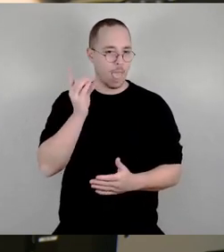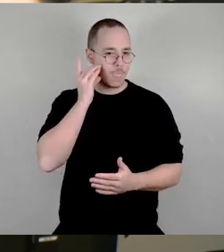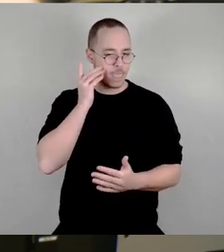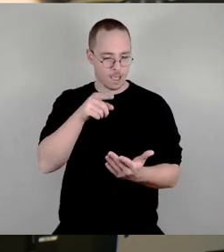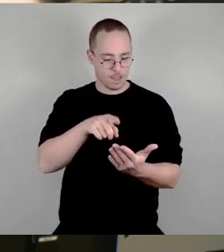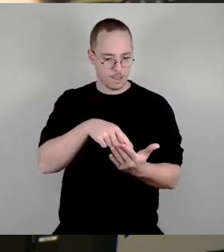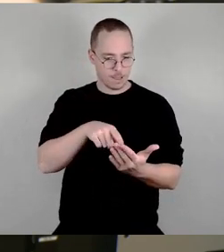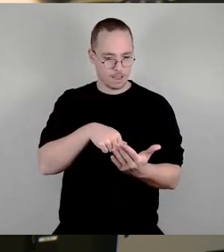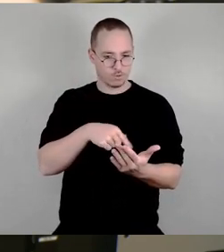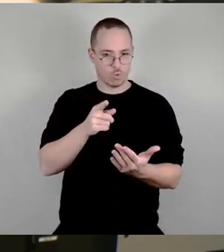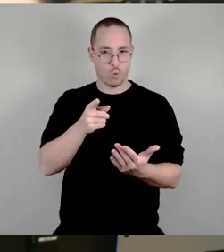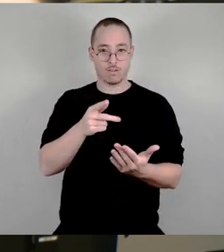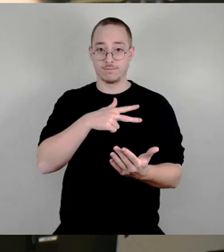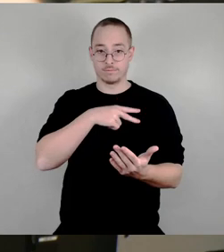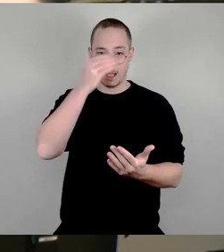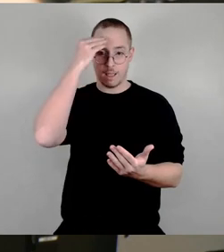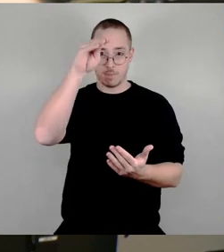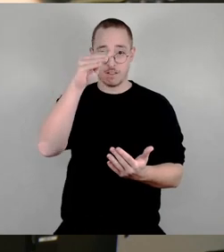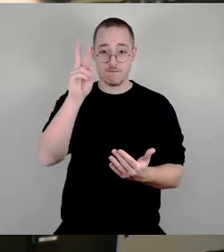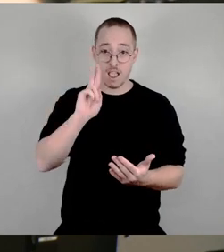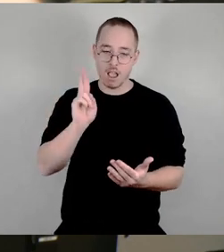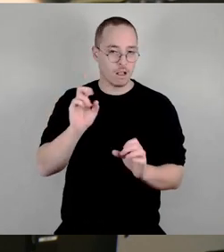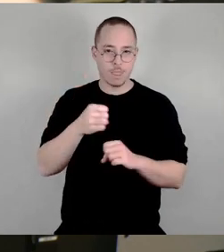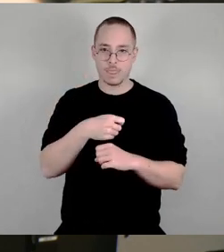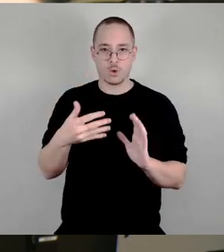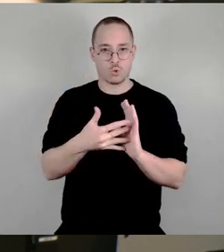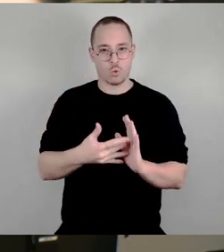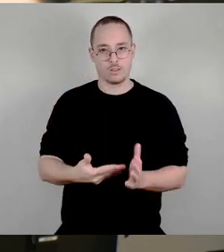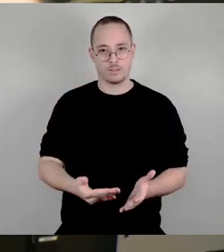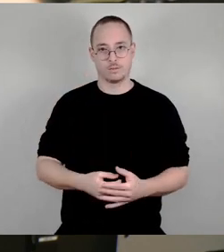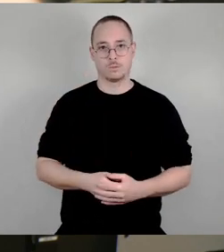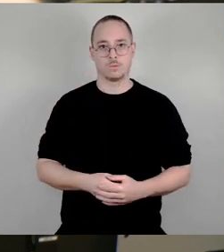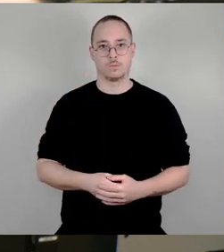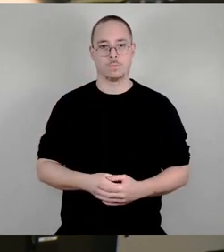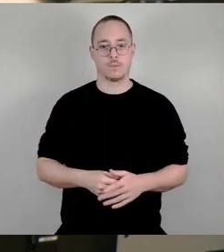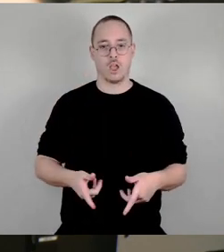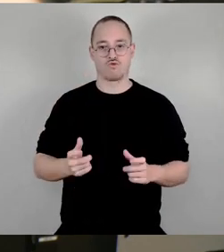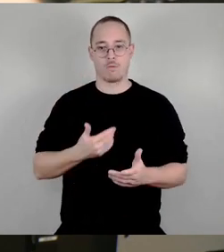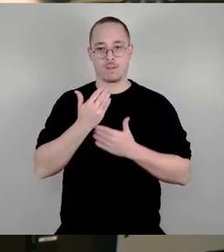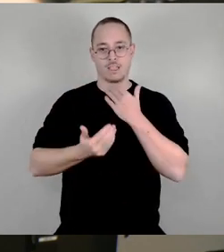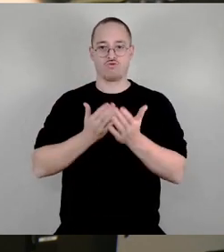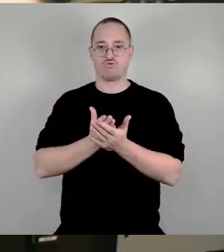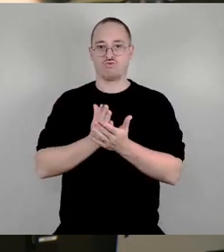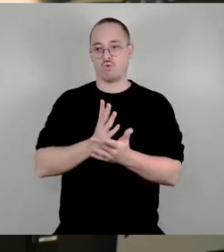anmeldet. Das haben wir ja auch in dem Ausschussbericht noch mal aufgeführt, dass dort entsprechend für